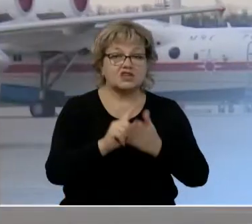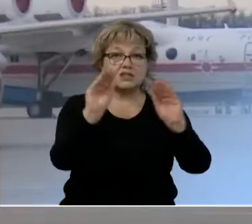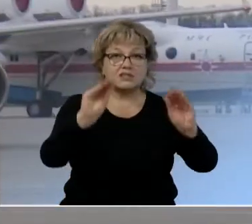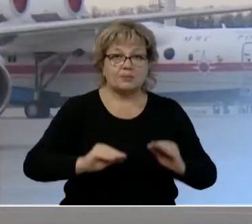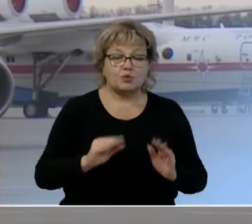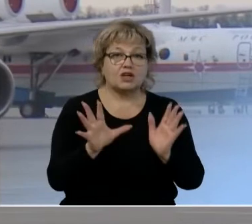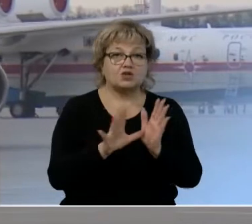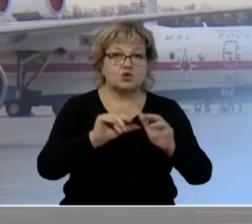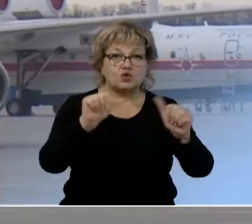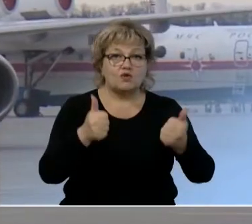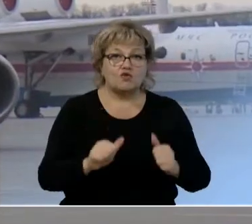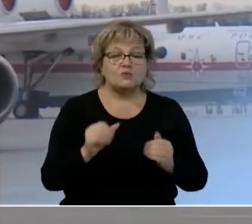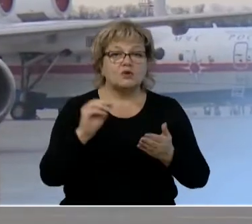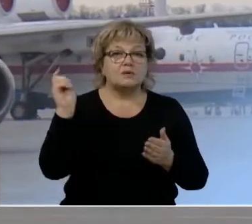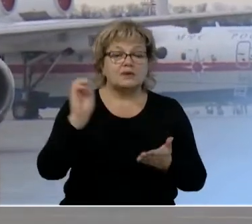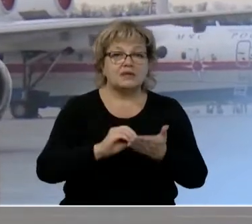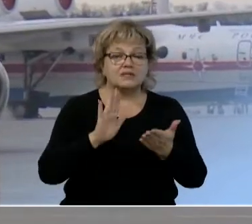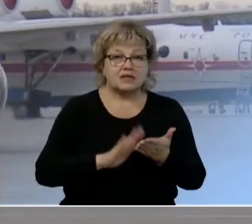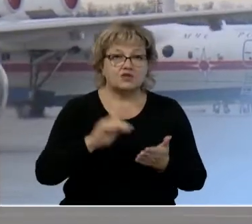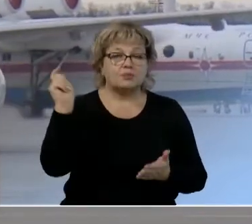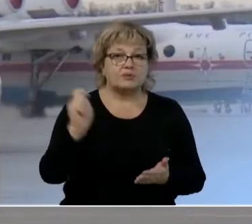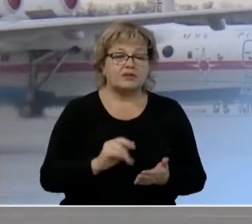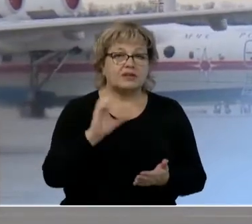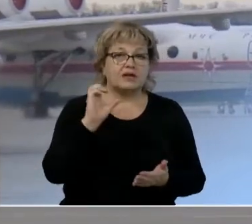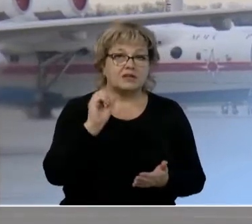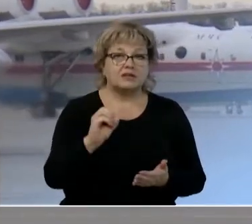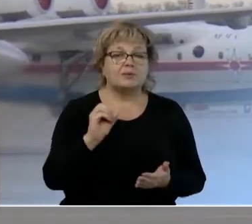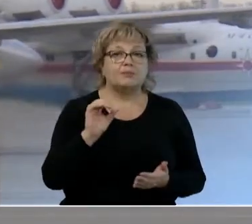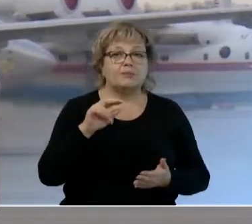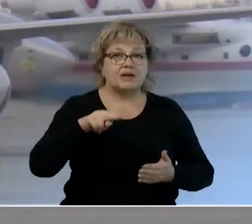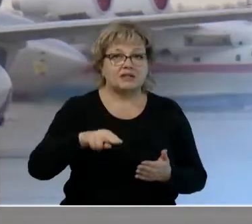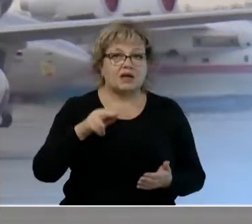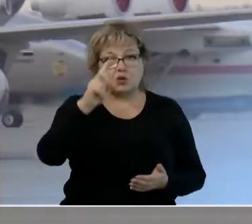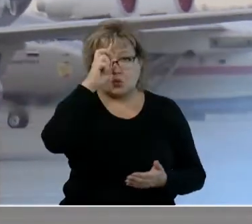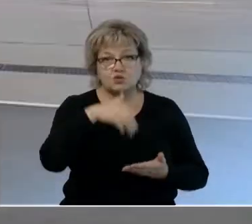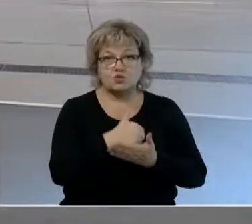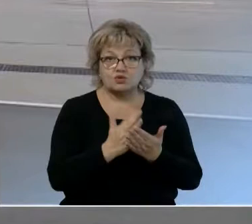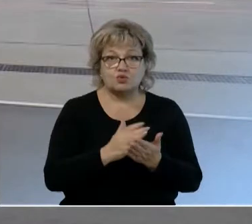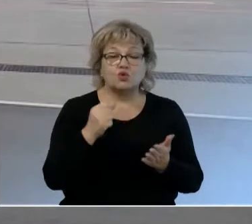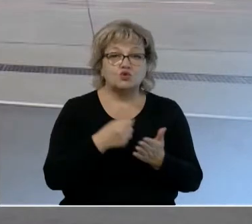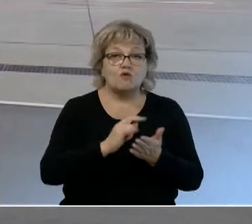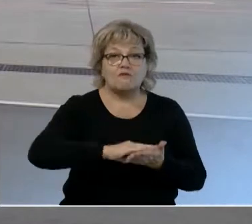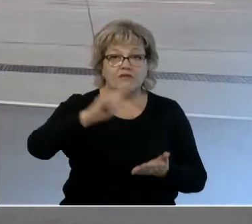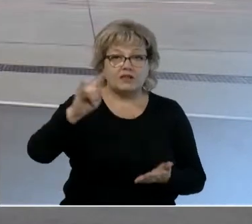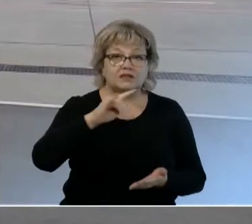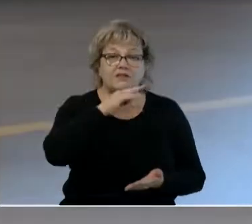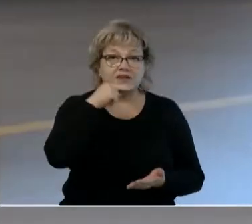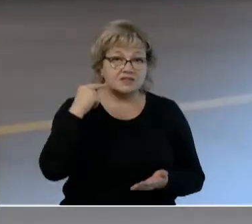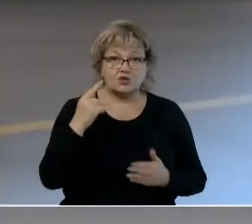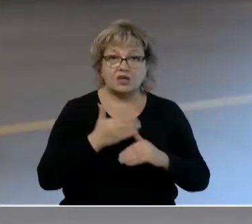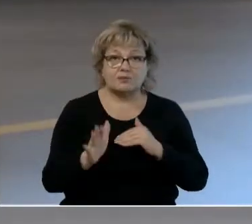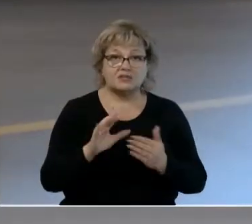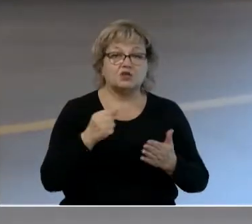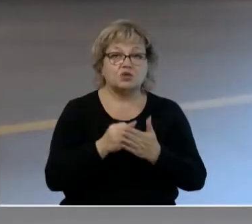специальную электронную форму регистрации прибывающих на едином портале госуслуг еще до вылета в Россию, не позднее регистрации на рейс.